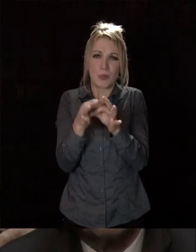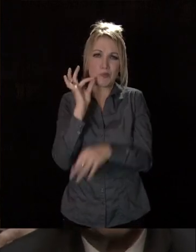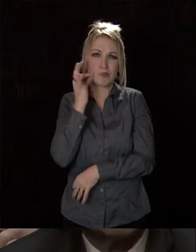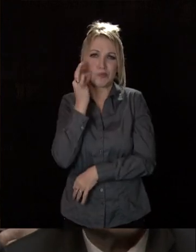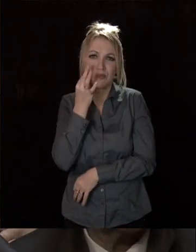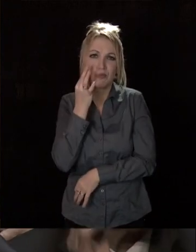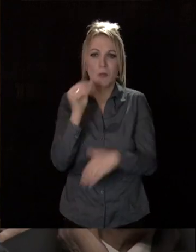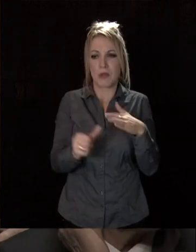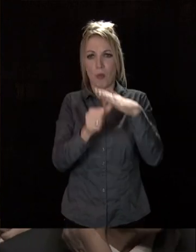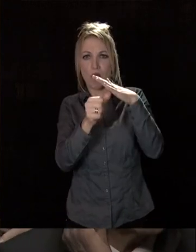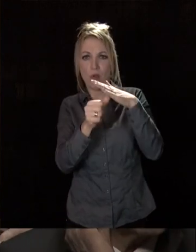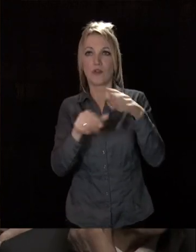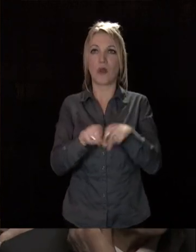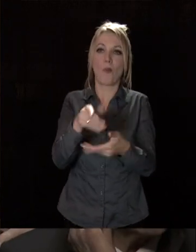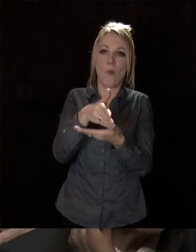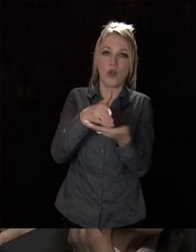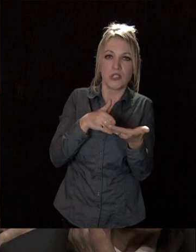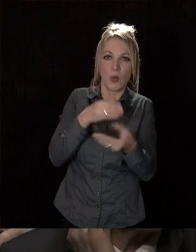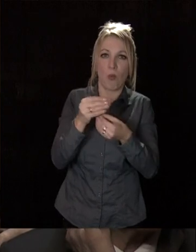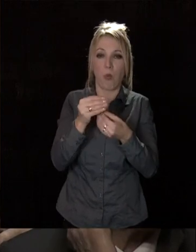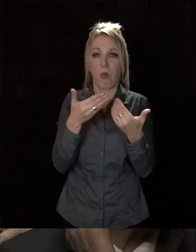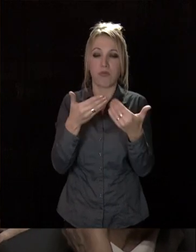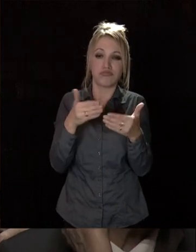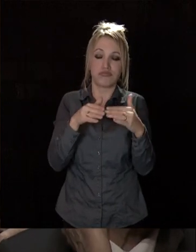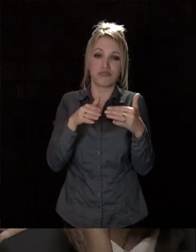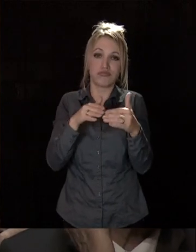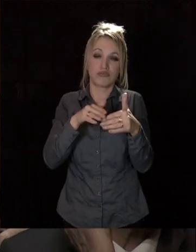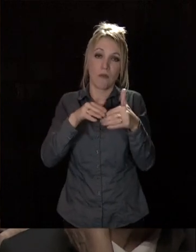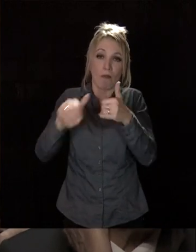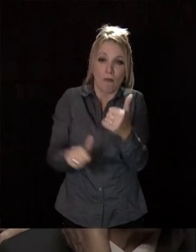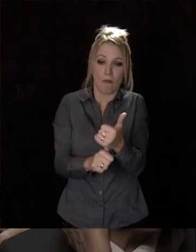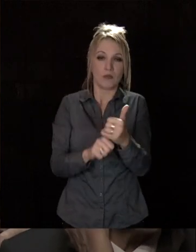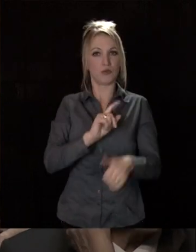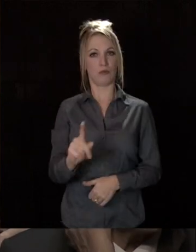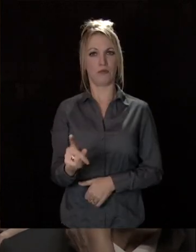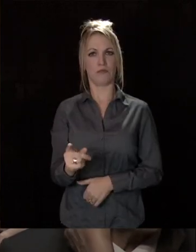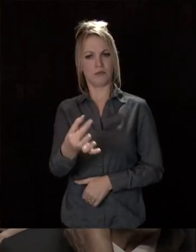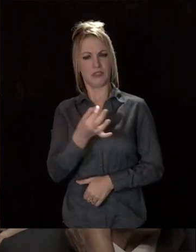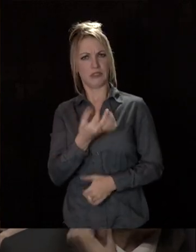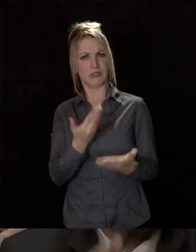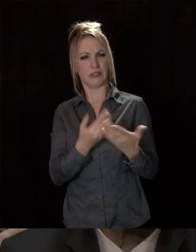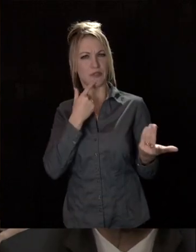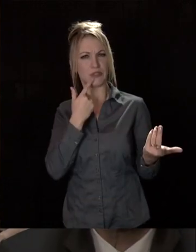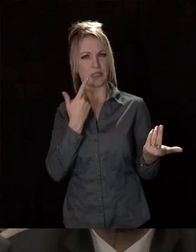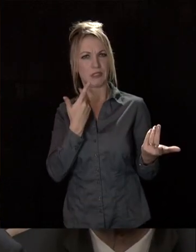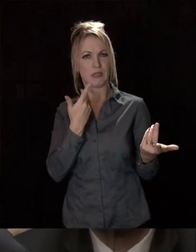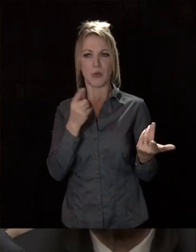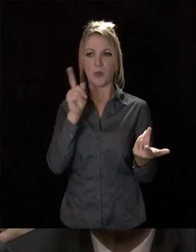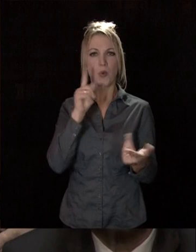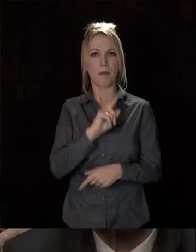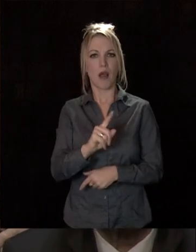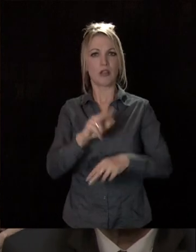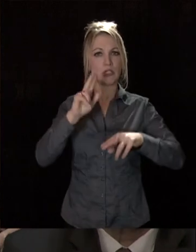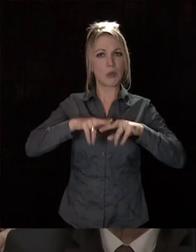s'agissait d'une demi- ou d'une sous-métropole. Ceux qui disent ça auraient-ils eu l'idée de dire cela à Brest, à